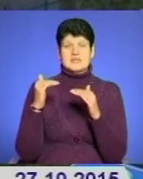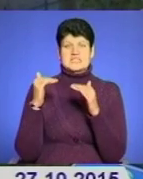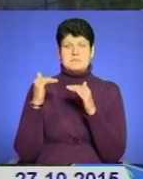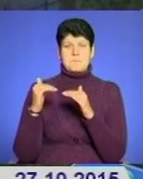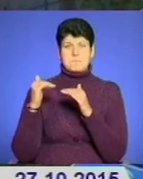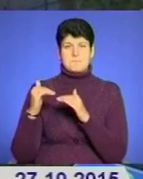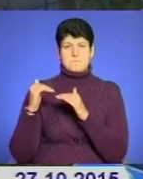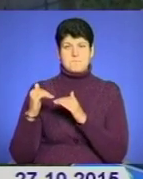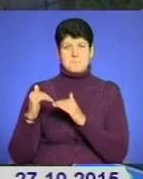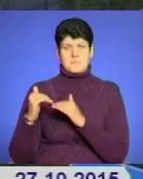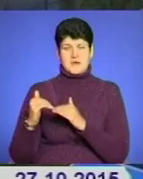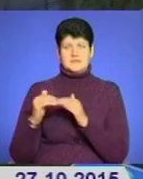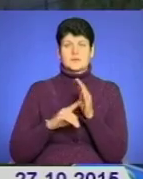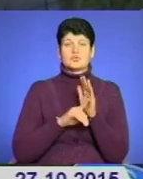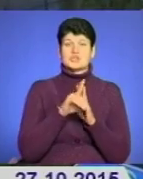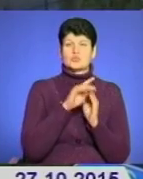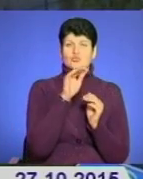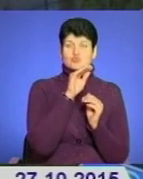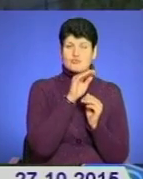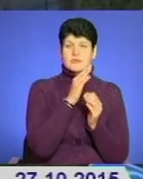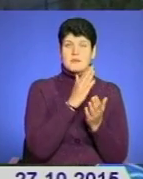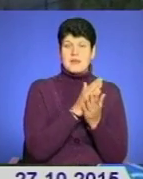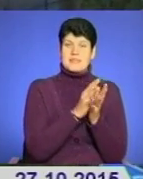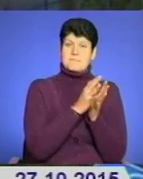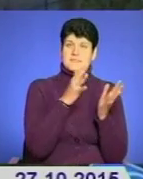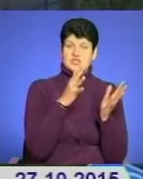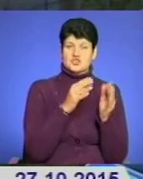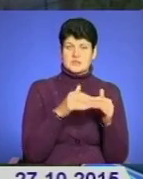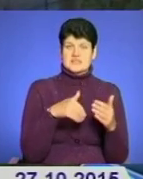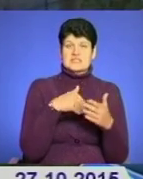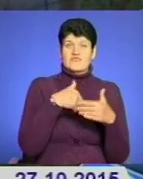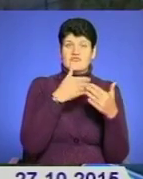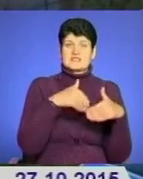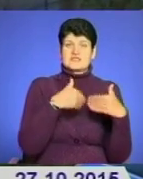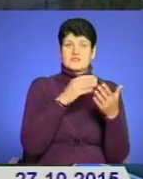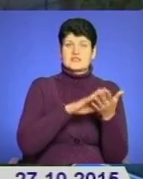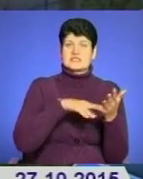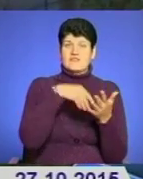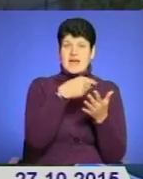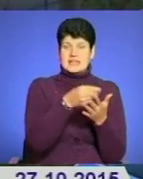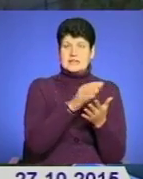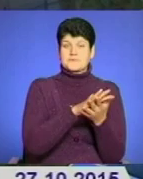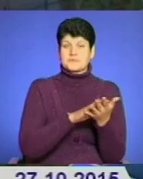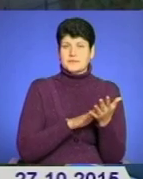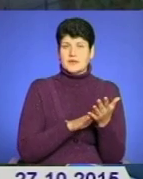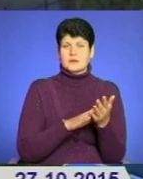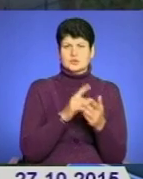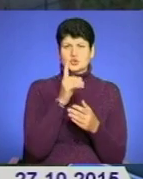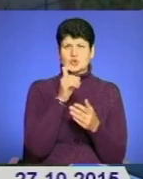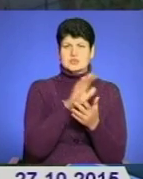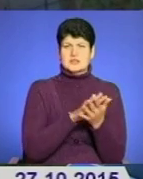на початку жовтня мали більше звернень громадян, практично 100 заяв було